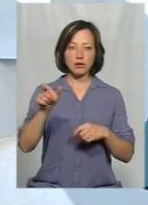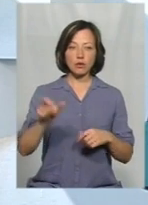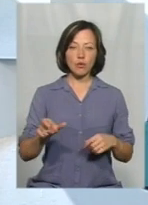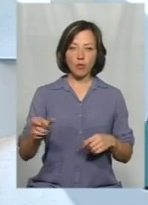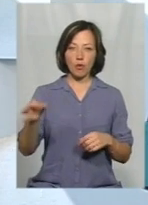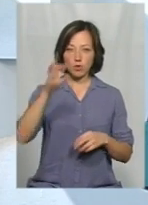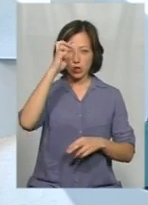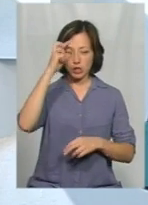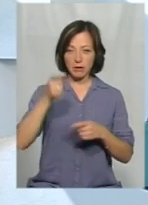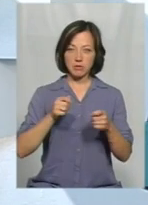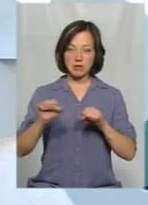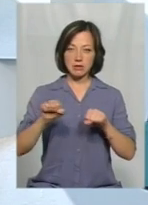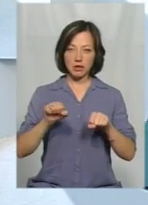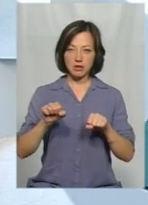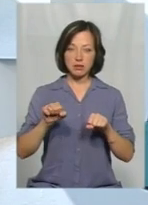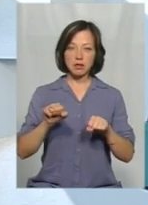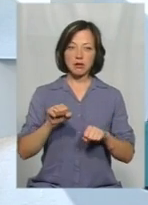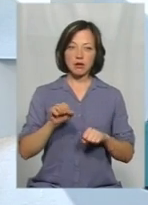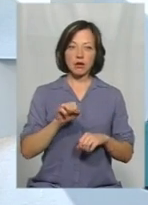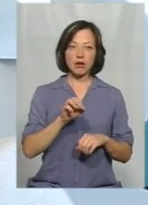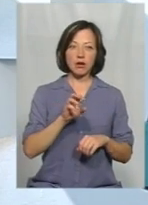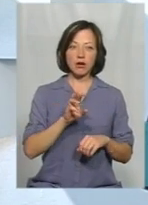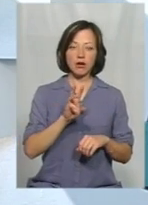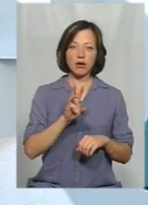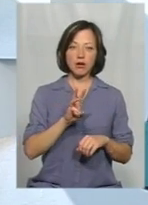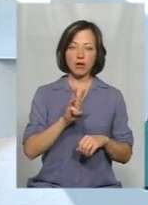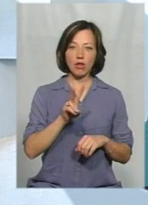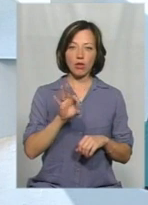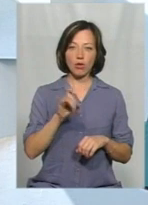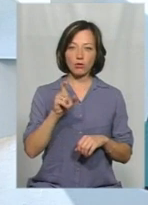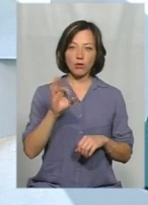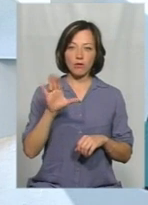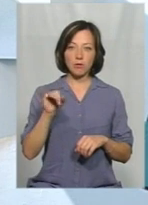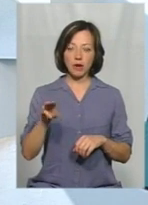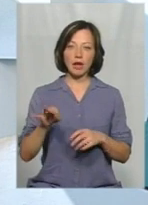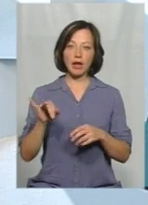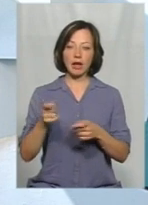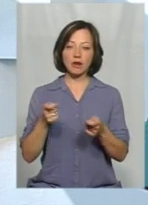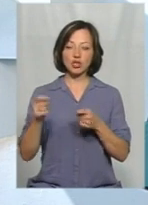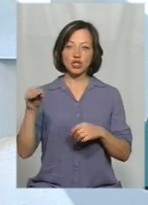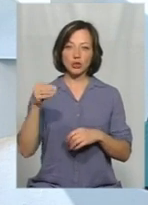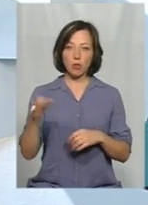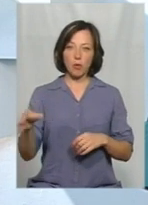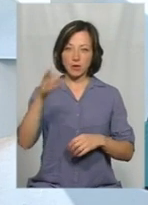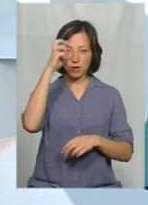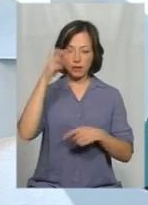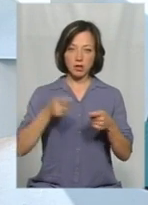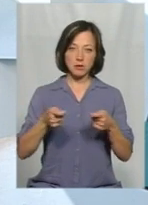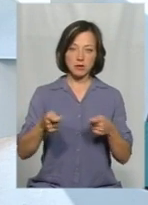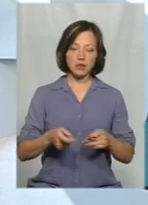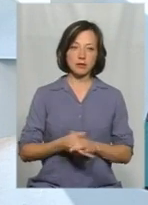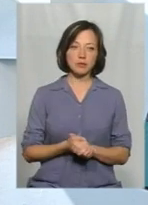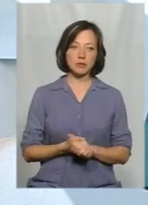обласної державної адміністрації Володимем Михайловим та керівником Житомирської обласної державної адміністрації.